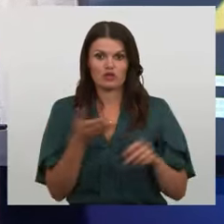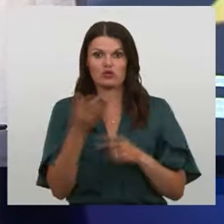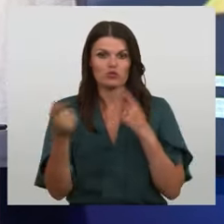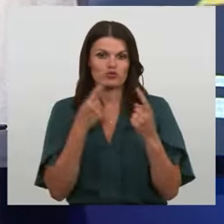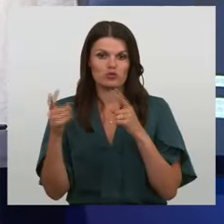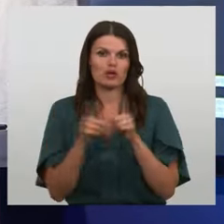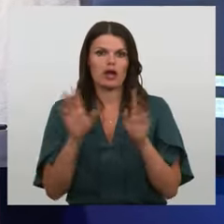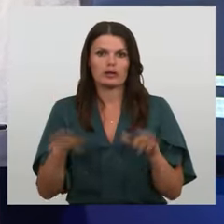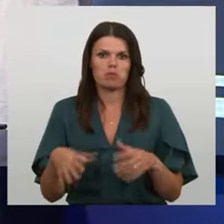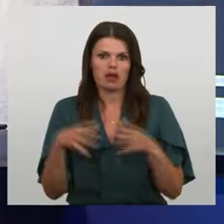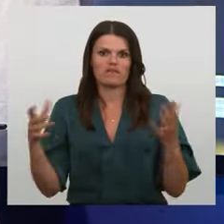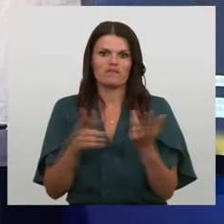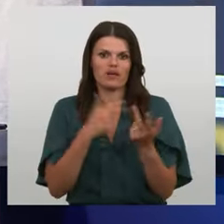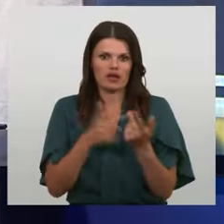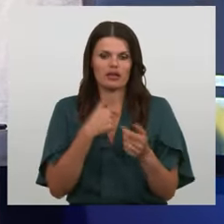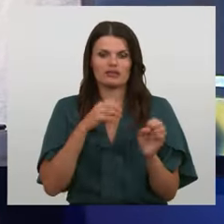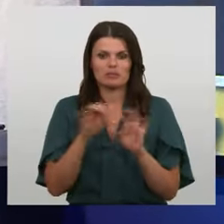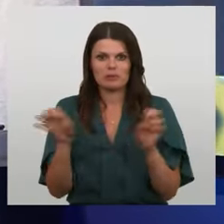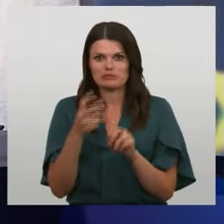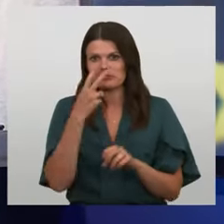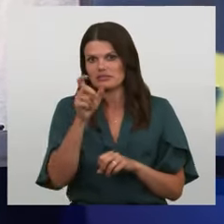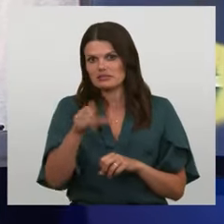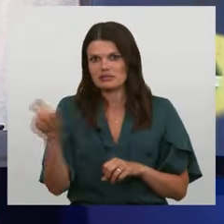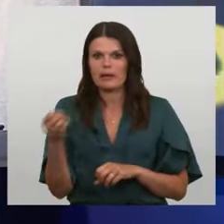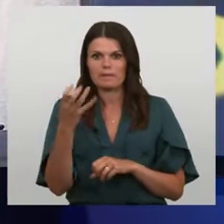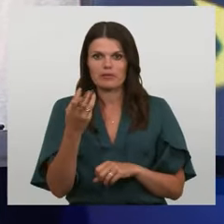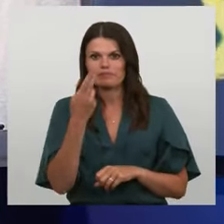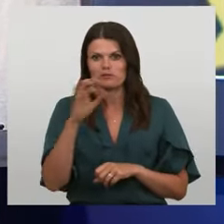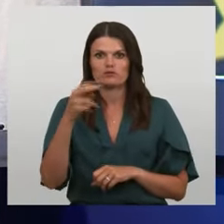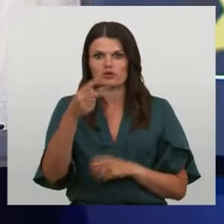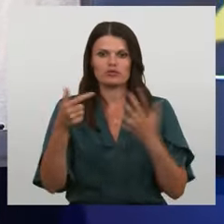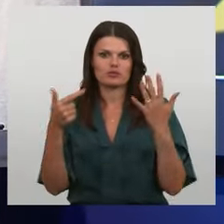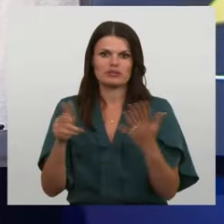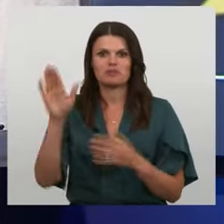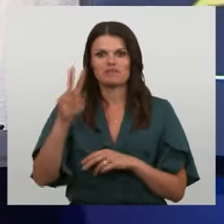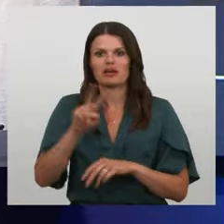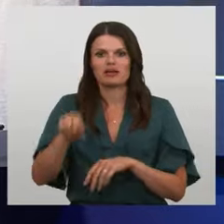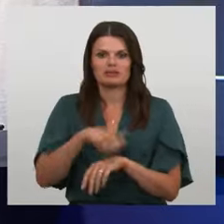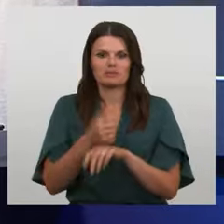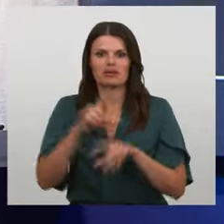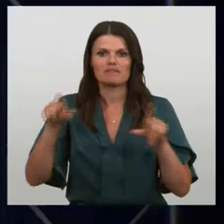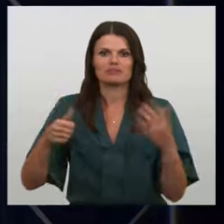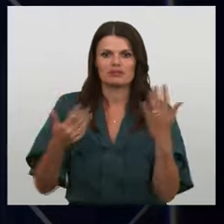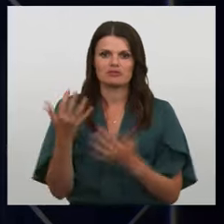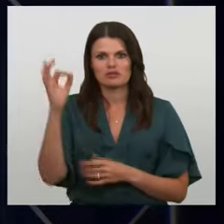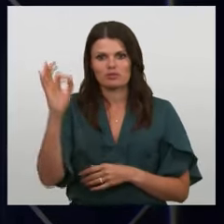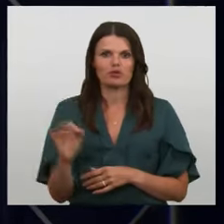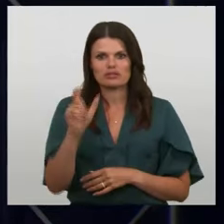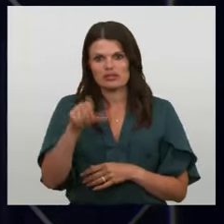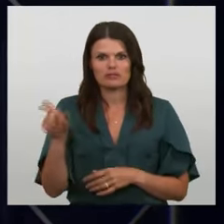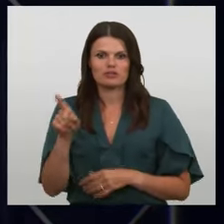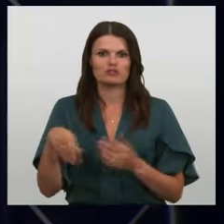kvalificēto vairākum. Tātad es paskaidrosu skatītājiem 15 no 27 valstīm, kas pārstāv vismaz 65% iedzīvotēji. Tas dod